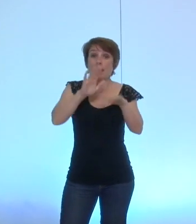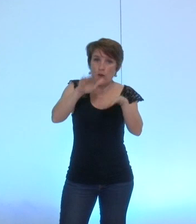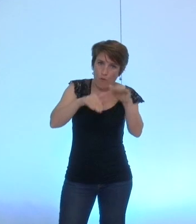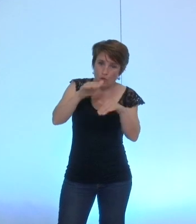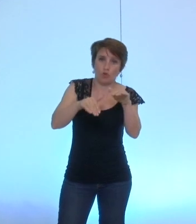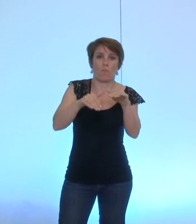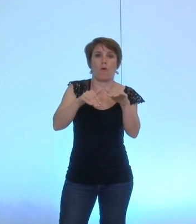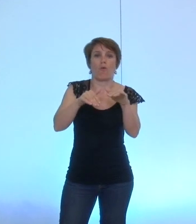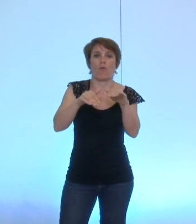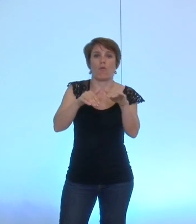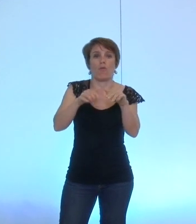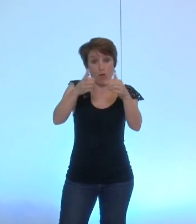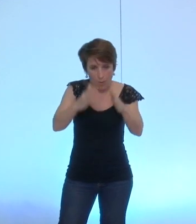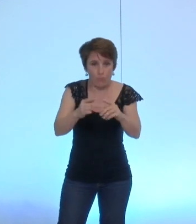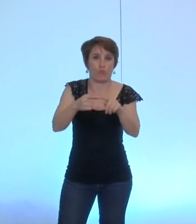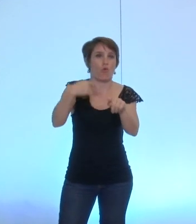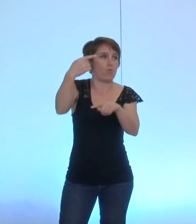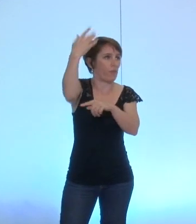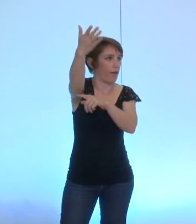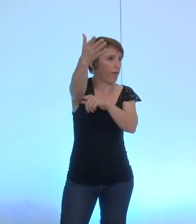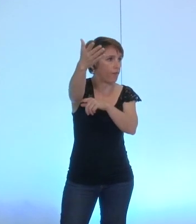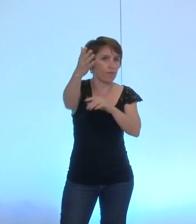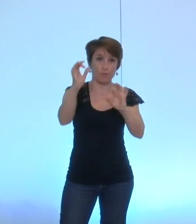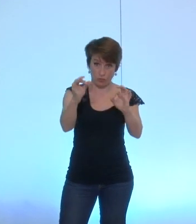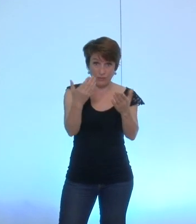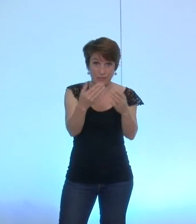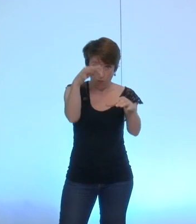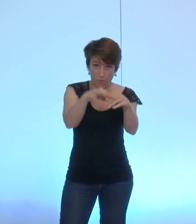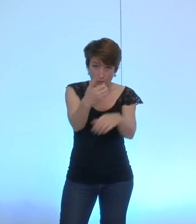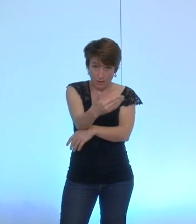déterminées ultérieurement c'est ça c'est ça qu'on rate